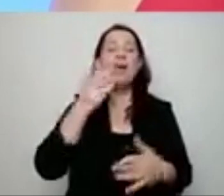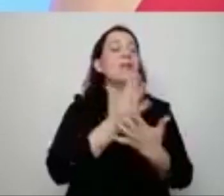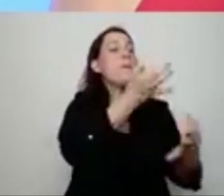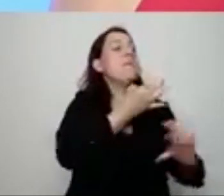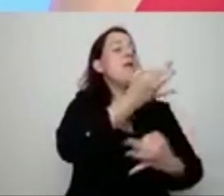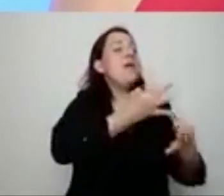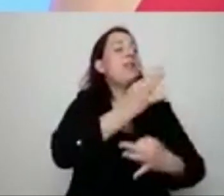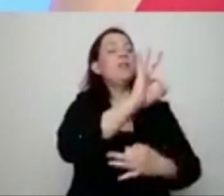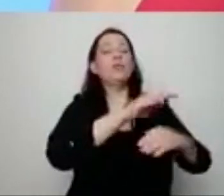zaprzyjaźnionych. Dcía, żeתי do łyżany